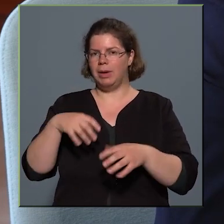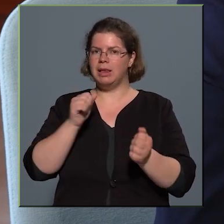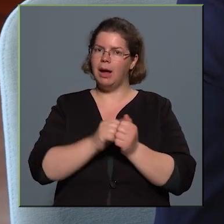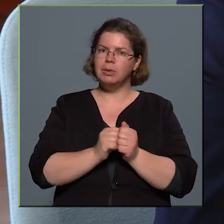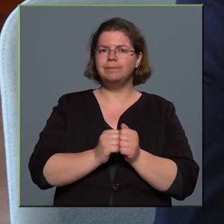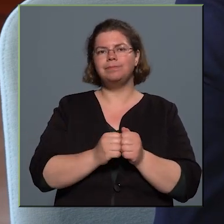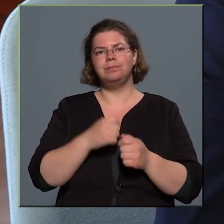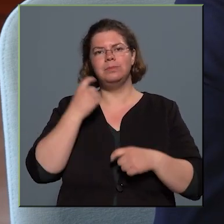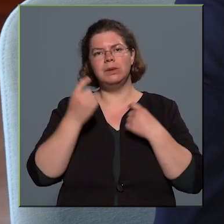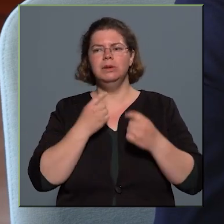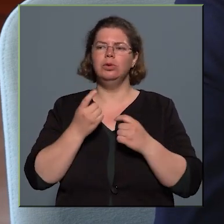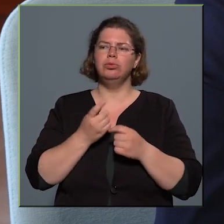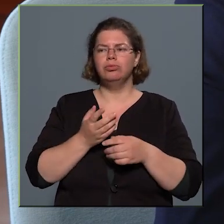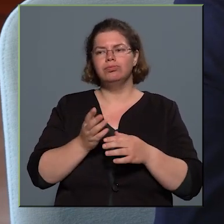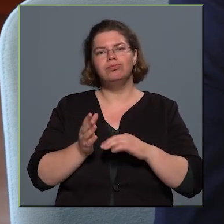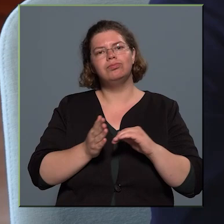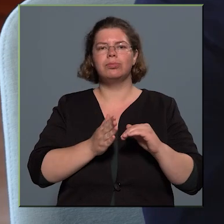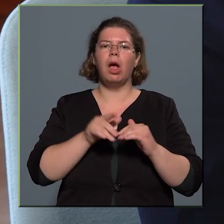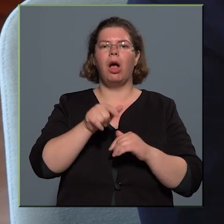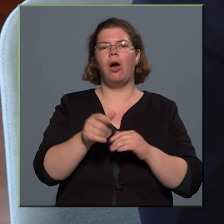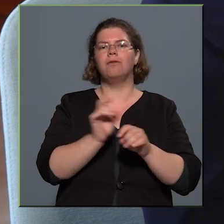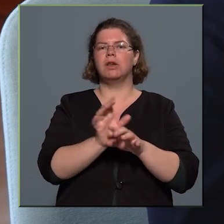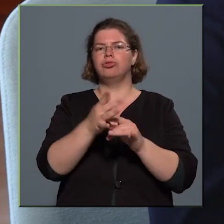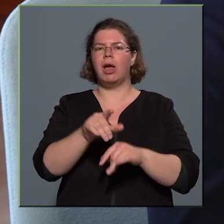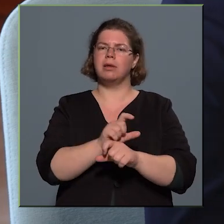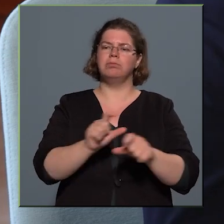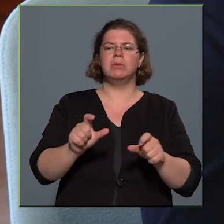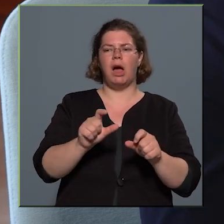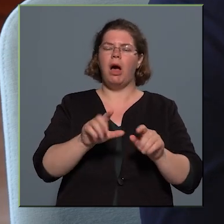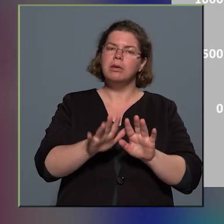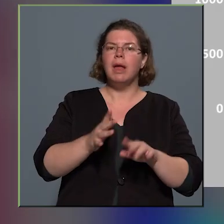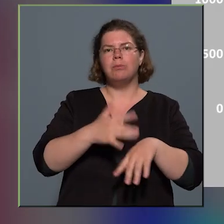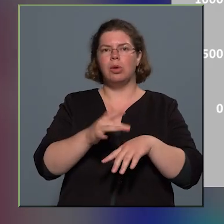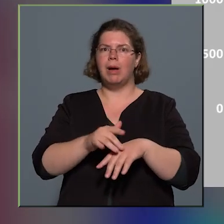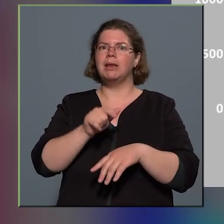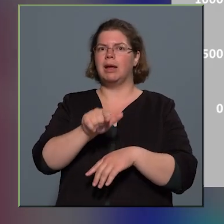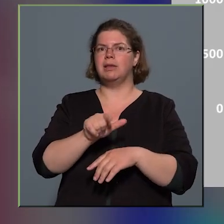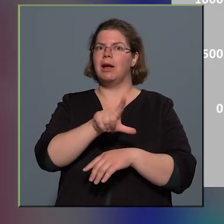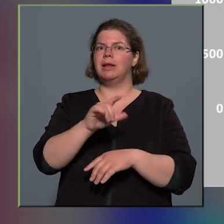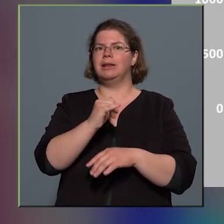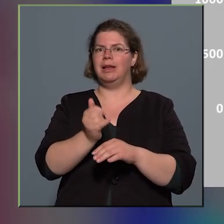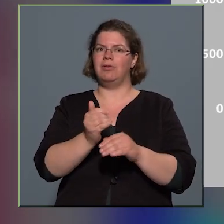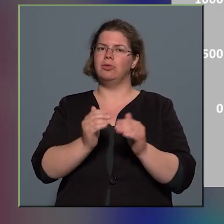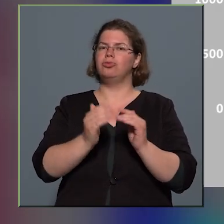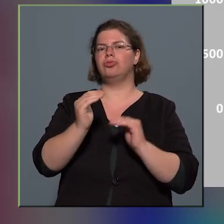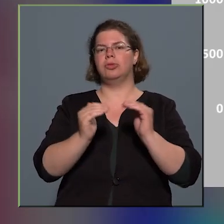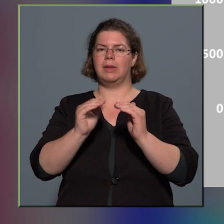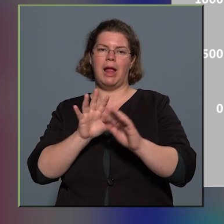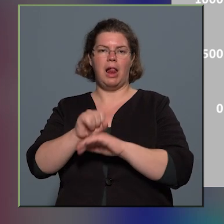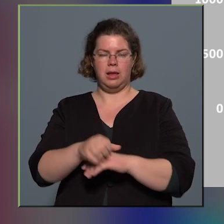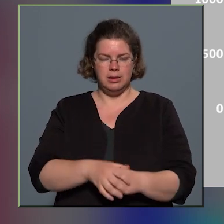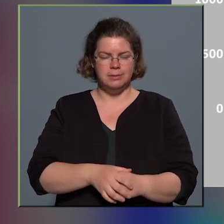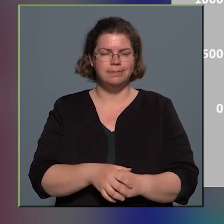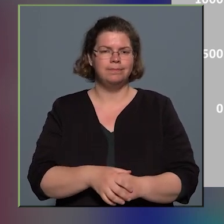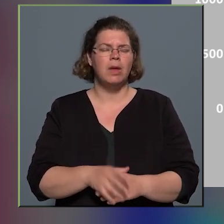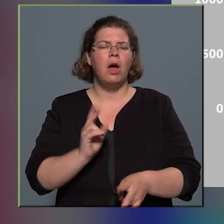vírushelyzeti két évet, és próbáljuk meg újra elérni, de ez egy kivételes két év volt ebben a szempontból. Mint említettem, ugye